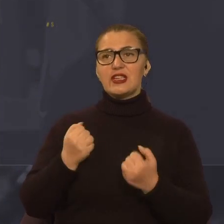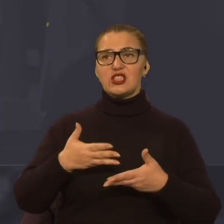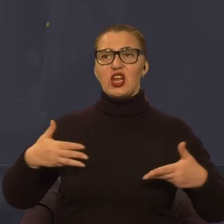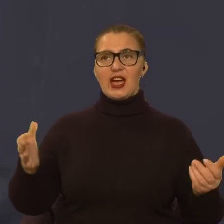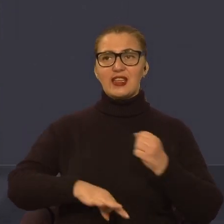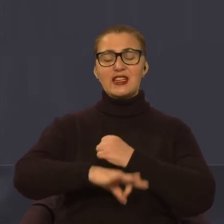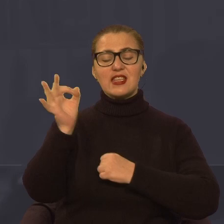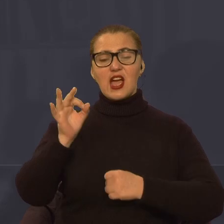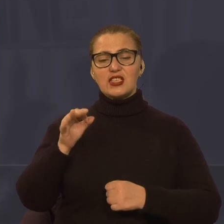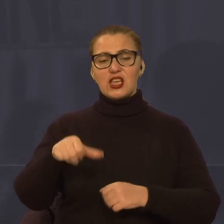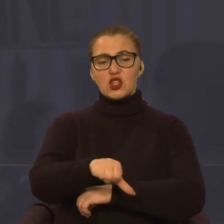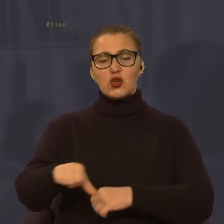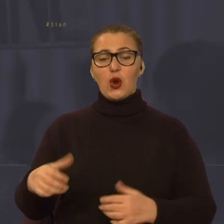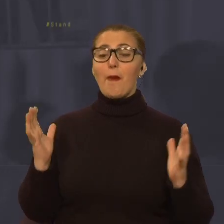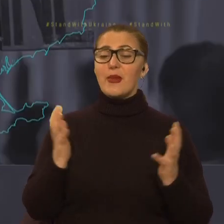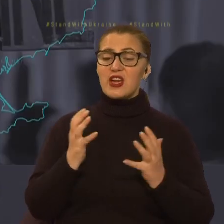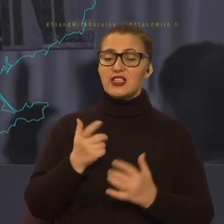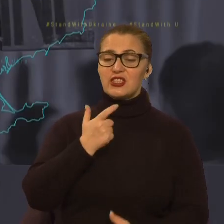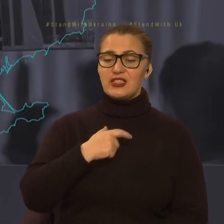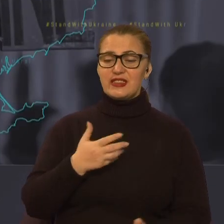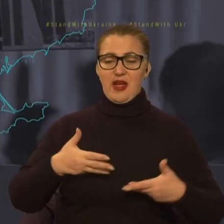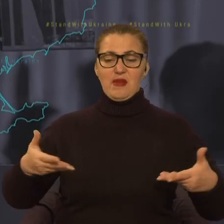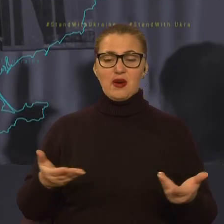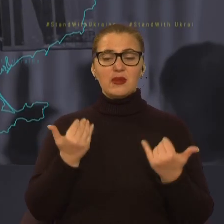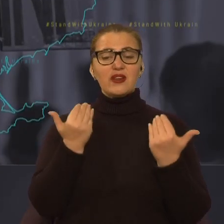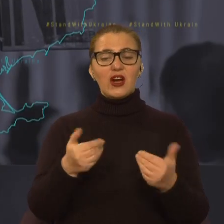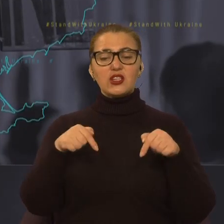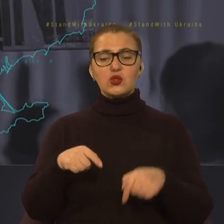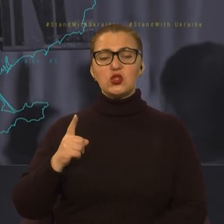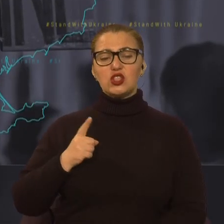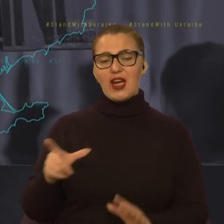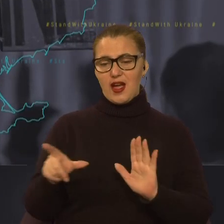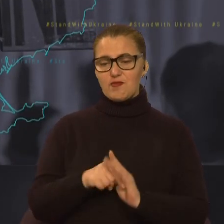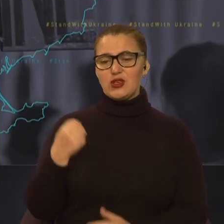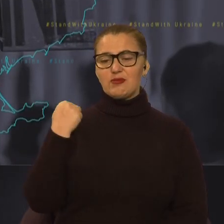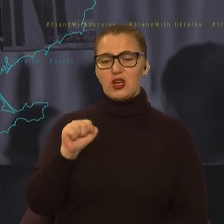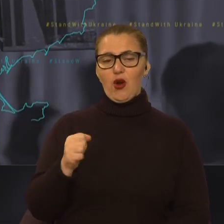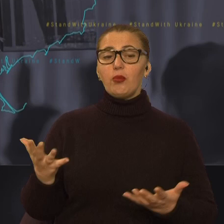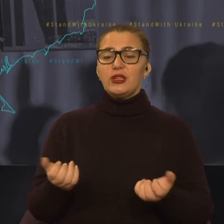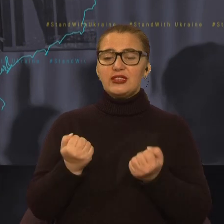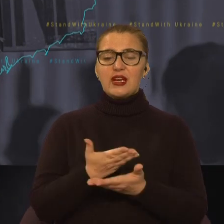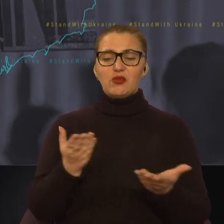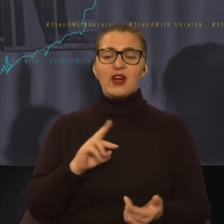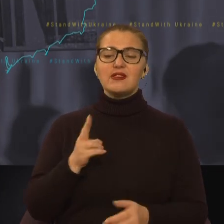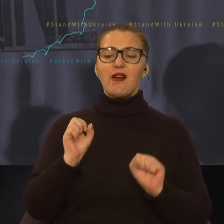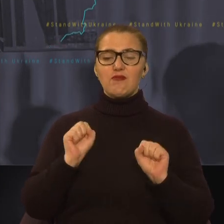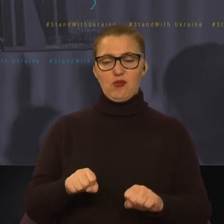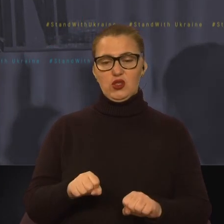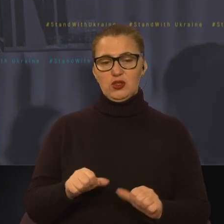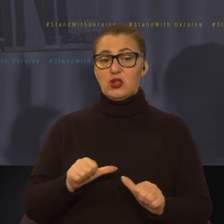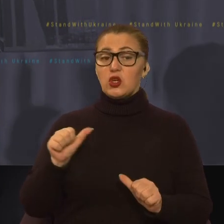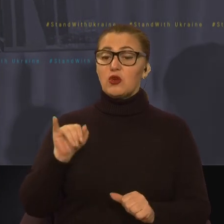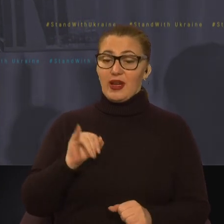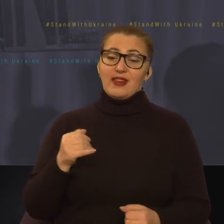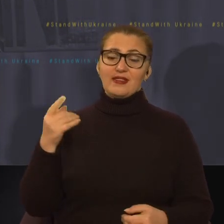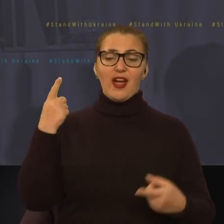Будь ласка, бережіть себе. Ми вас тут чекаємо з перемогою. Ми вас тут підтримуємо, як тільки можемо. Зокрема, і